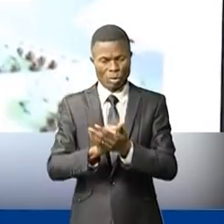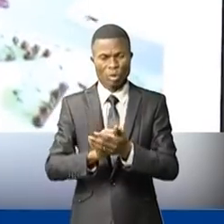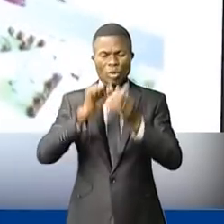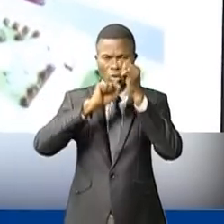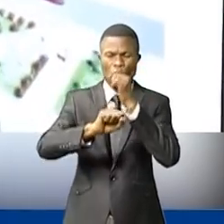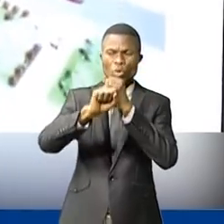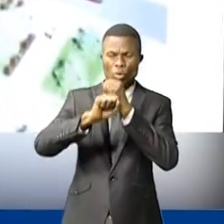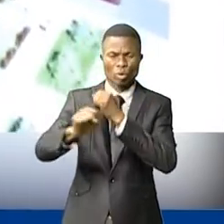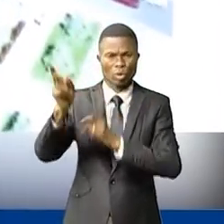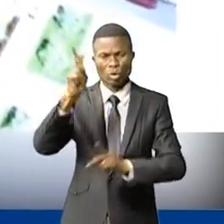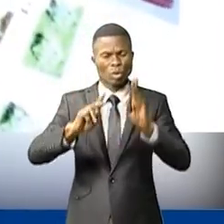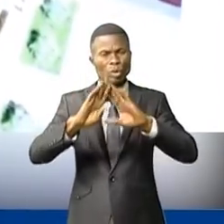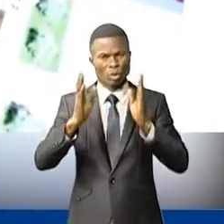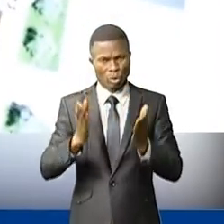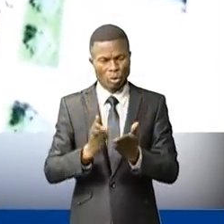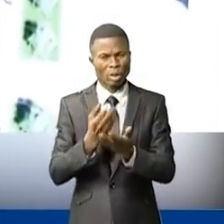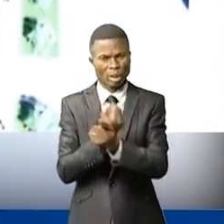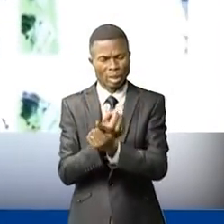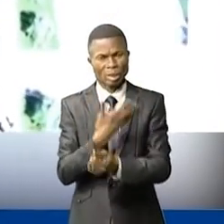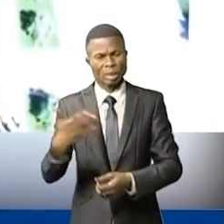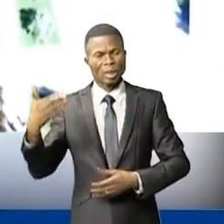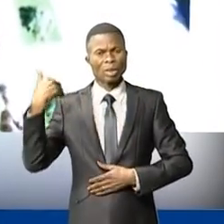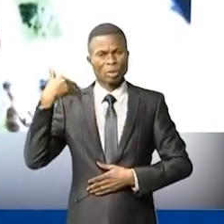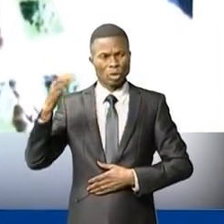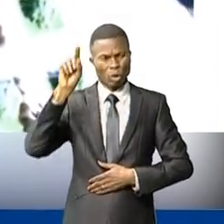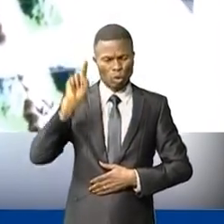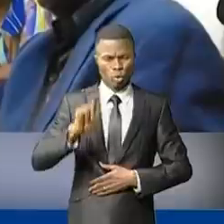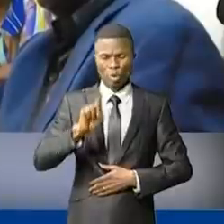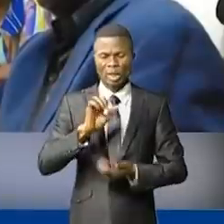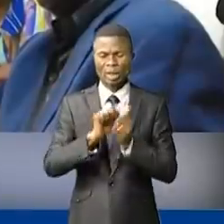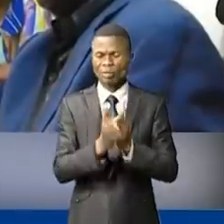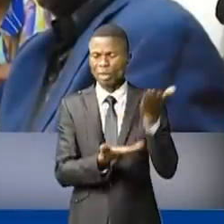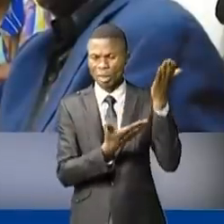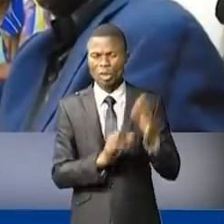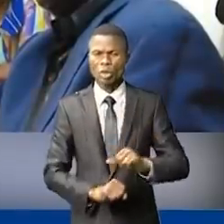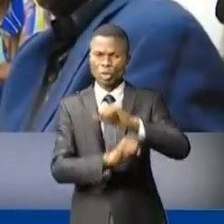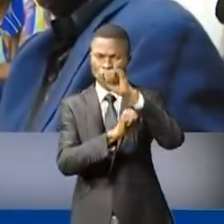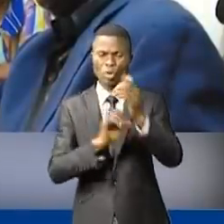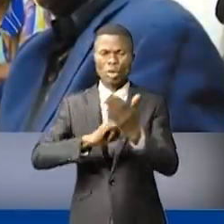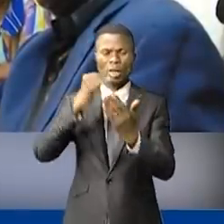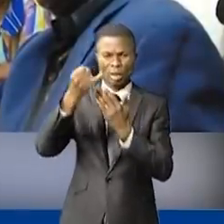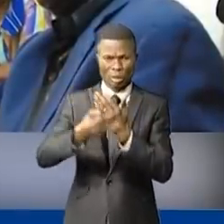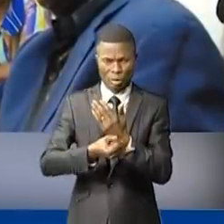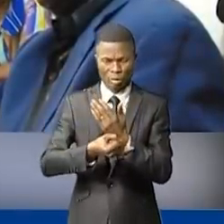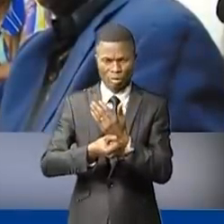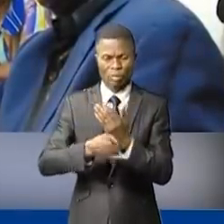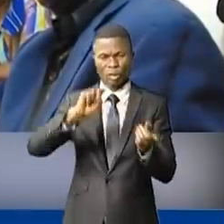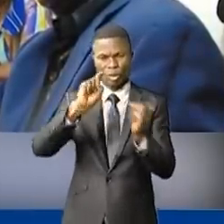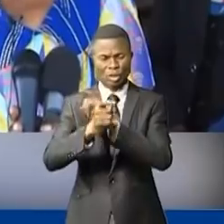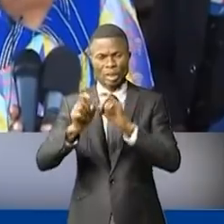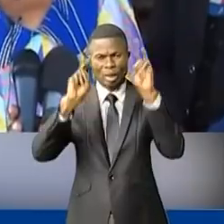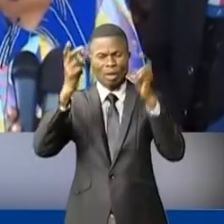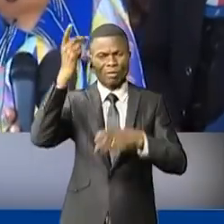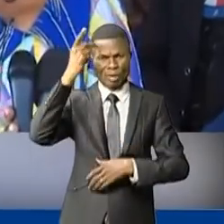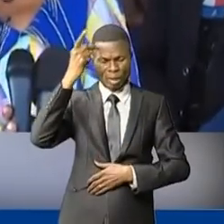sensibilisation de la population au respect du bien public est indispensable dans l'accompagnement de ces projets de l'embellissement de la